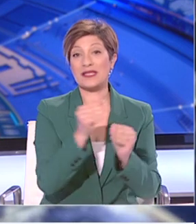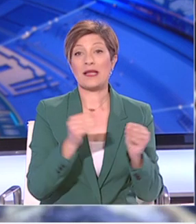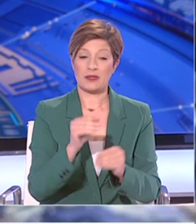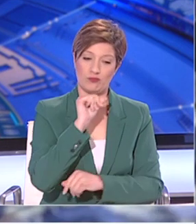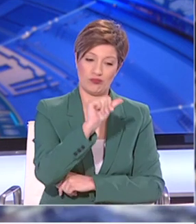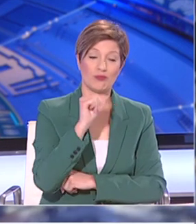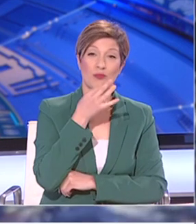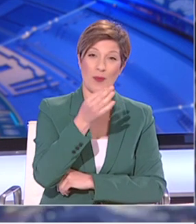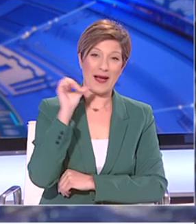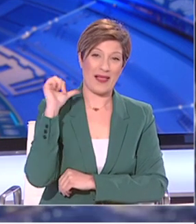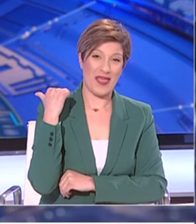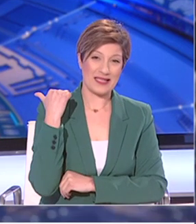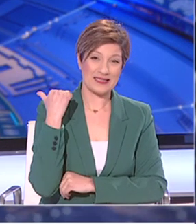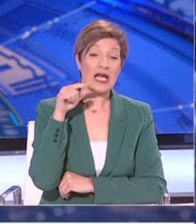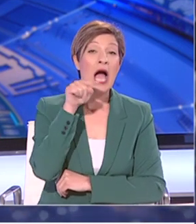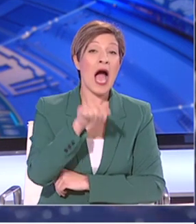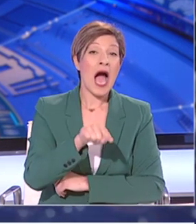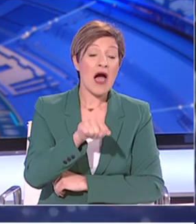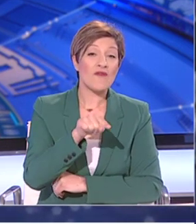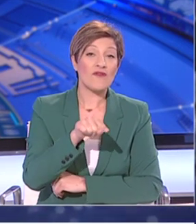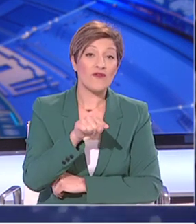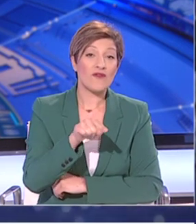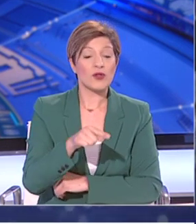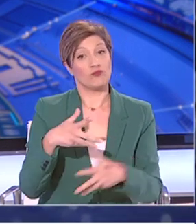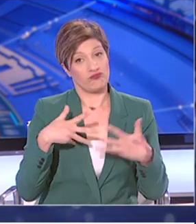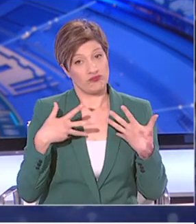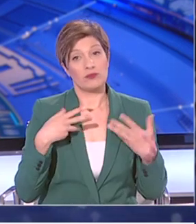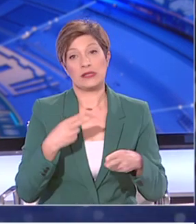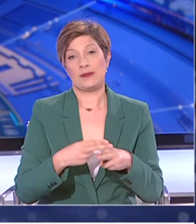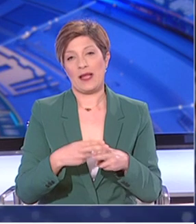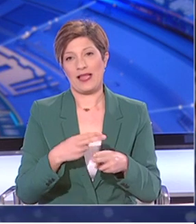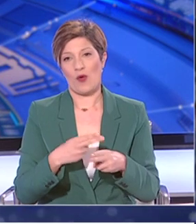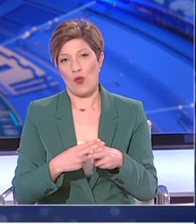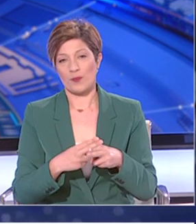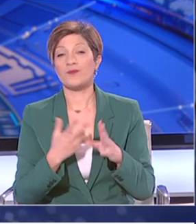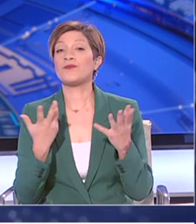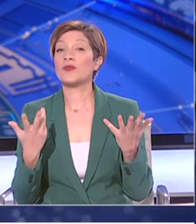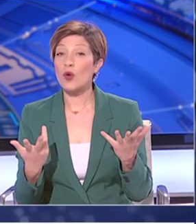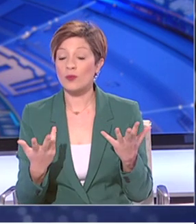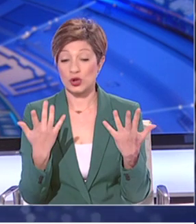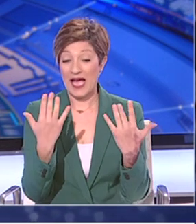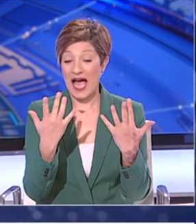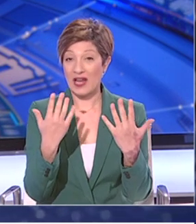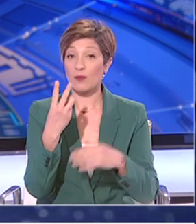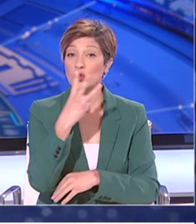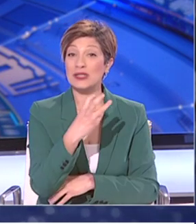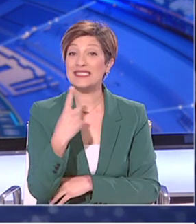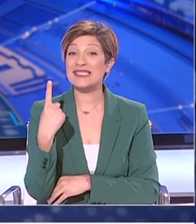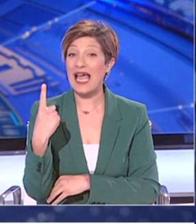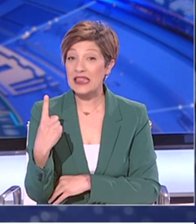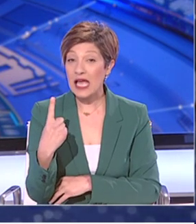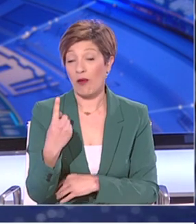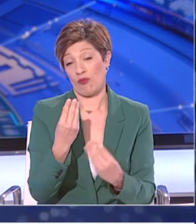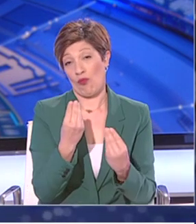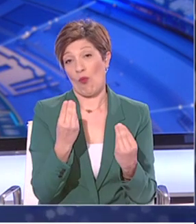χθες. Το γεγονός αυτό μας χαροποιεί. Ωστόσο, ο αριθμός των 31 κρούσμάτων είναι